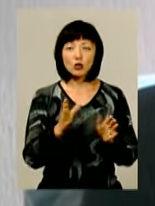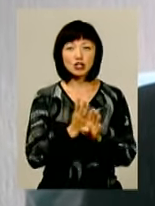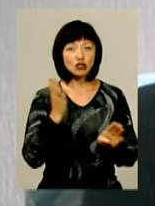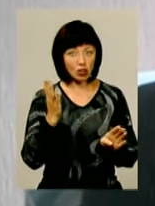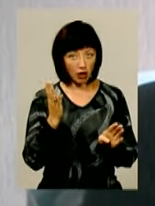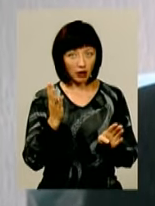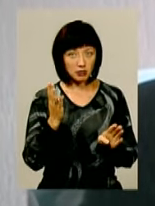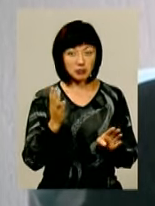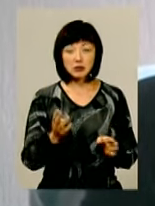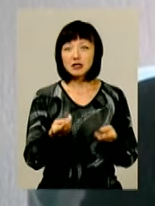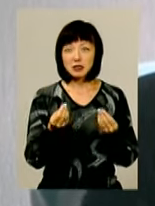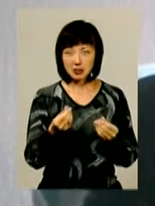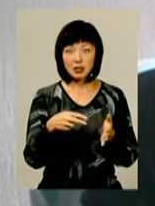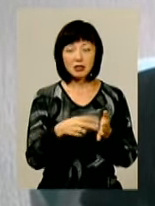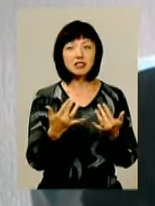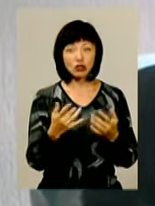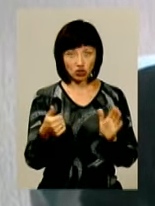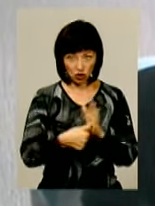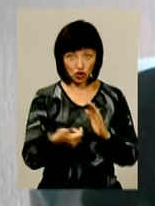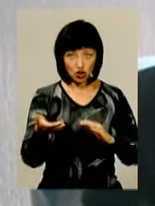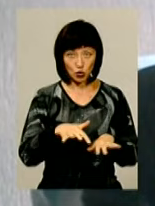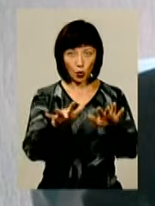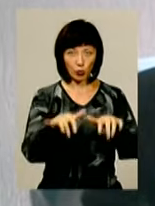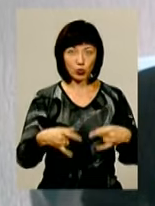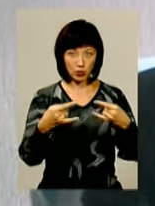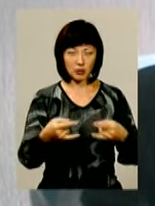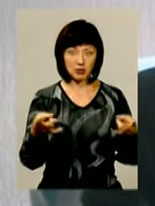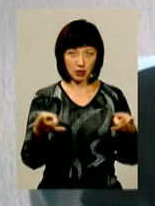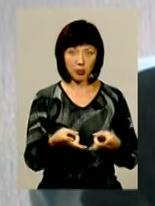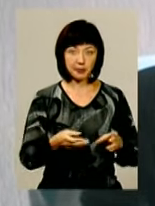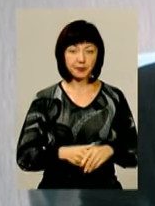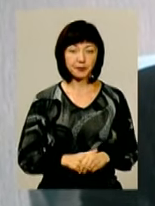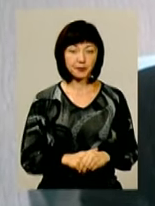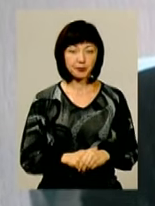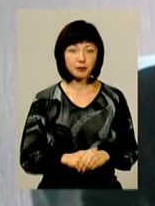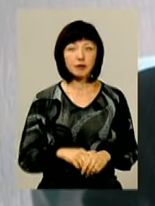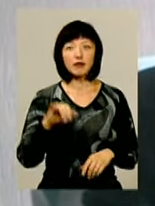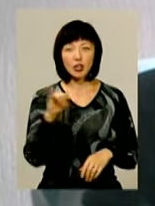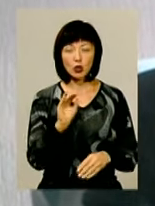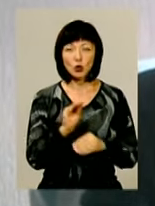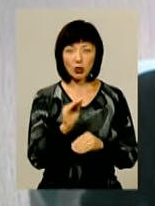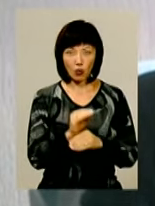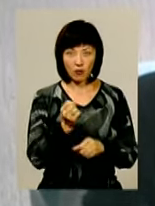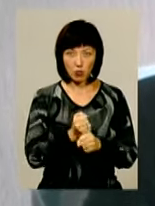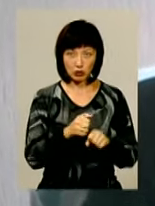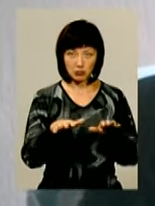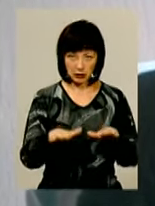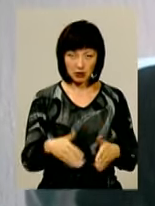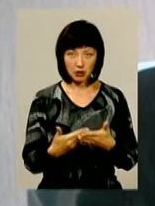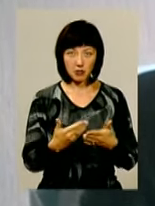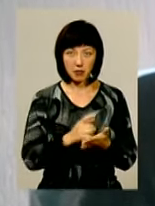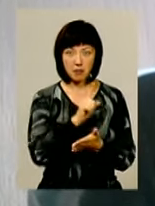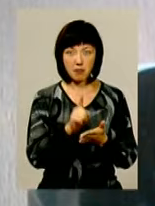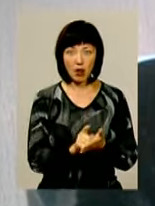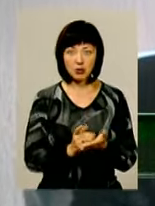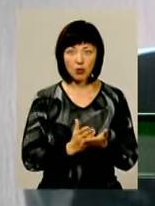то тут ціна питання шість комп'ютерів? Мінімум шість комп'ютерів. Мінімум шість комп'ютерів. І додаткові робочі місця, які, наприклад, мають